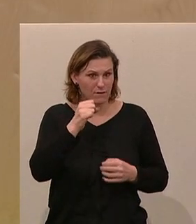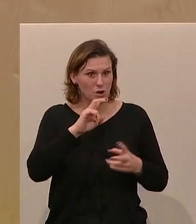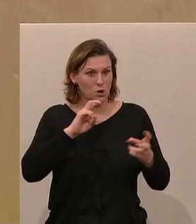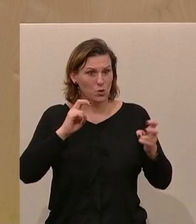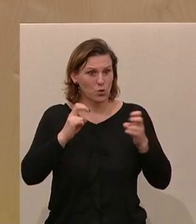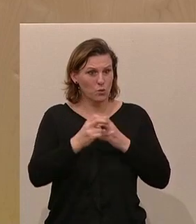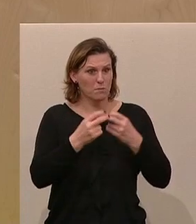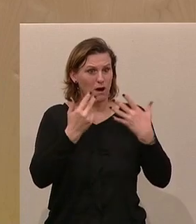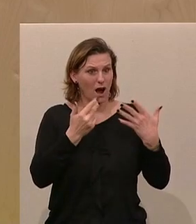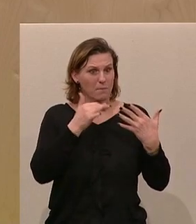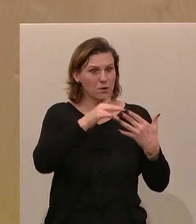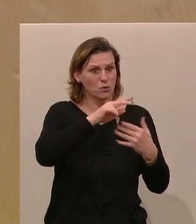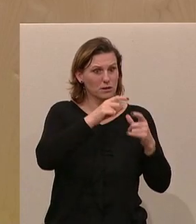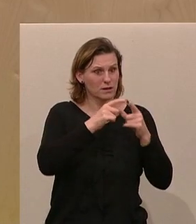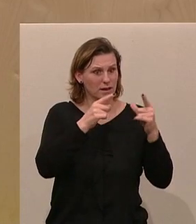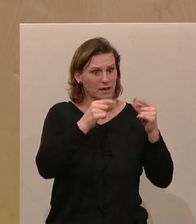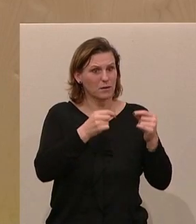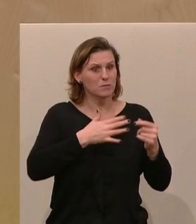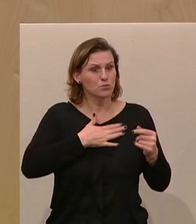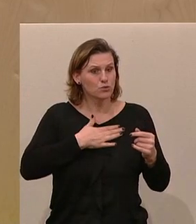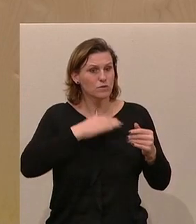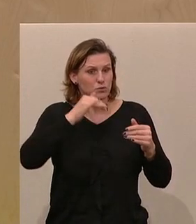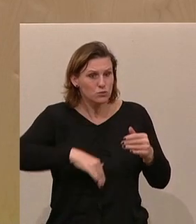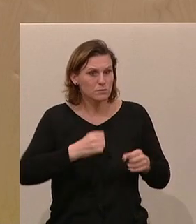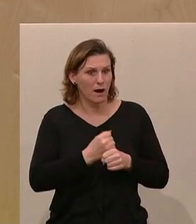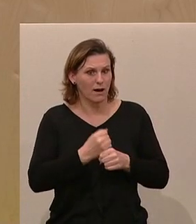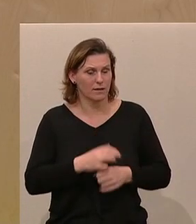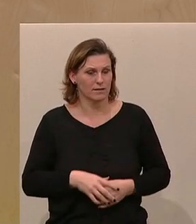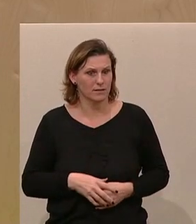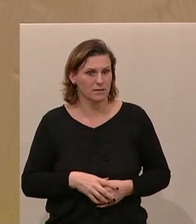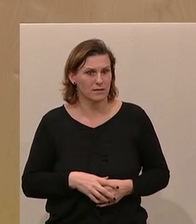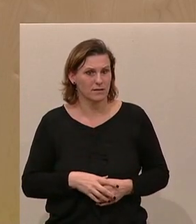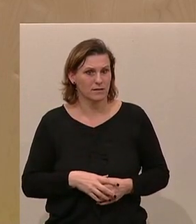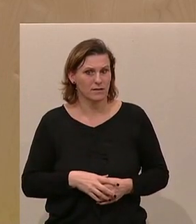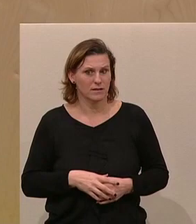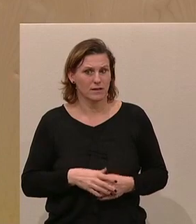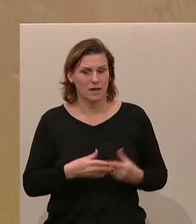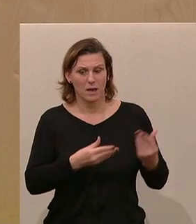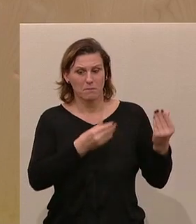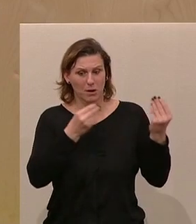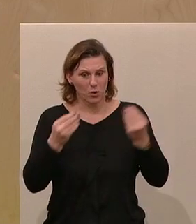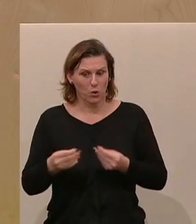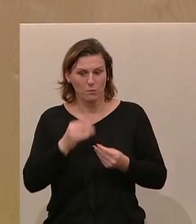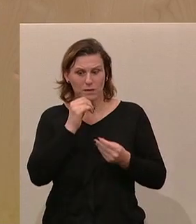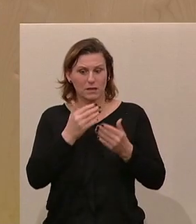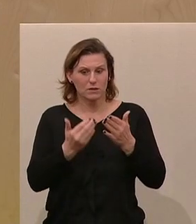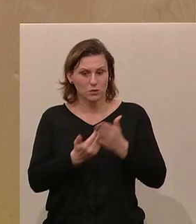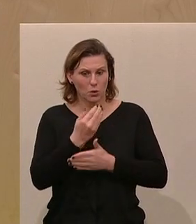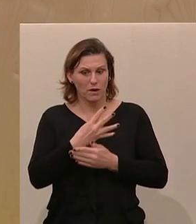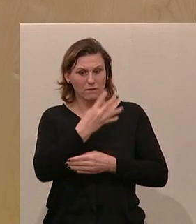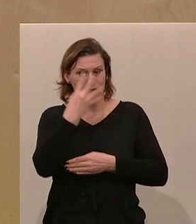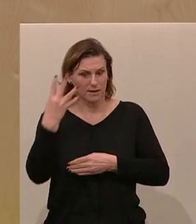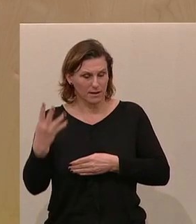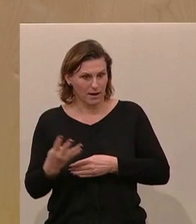Millionen E-Cards hätte sowieso erfolgen müssen. Das heißt, wir bekommen nicht nur eine neue E-Card in den nächsten vier